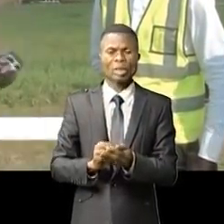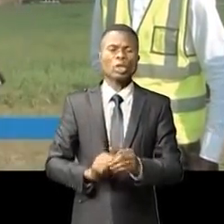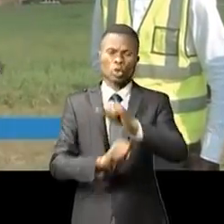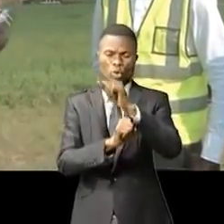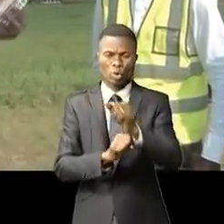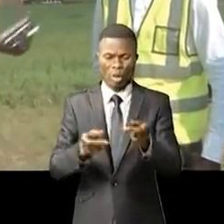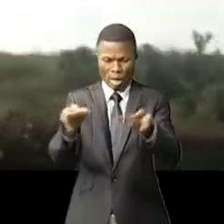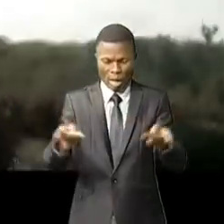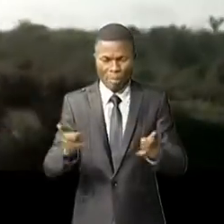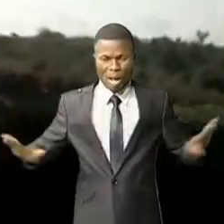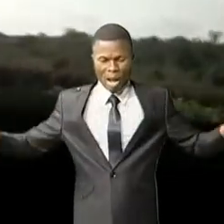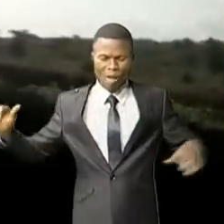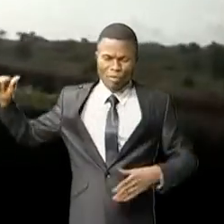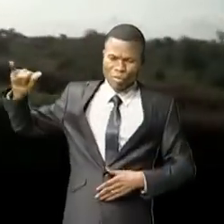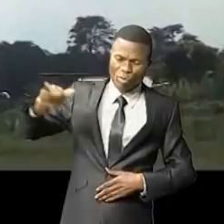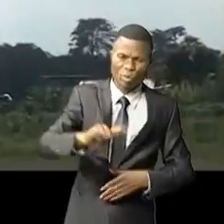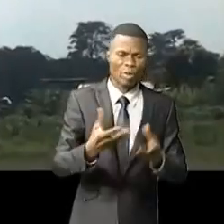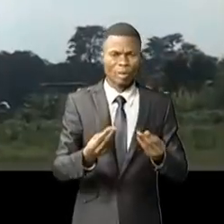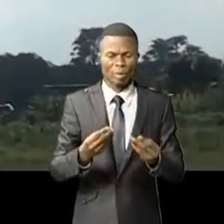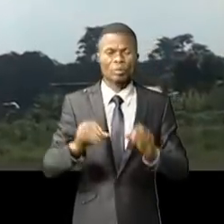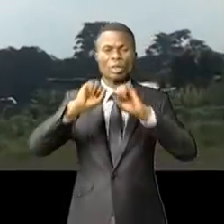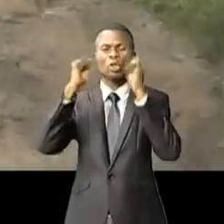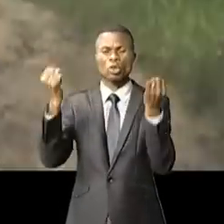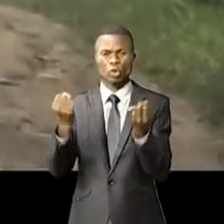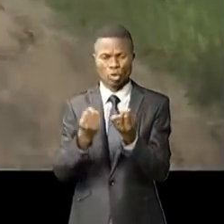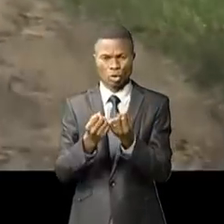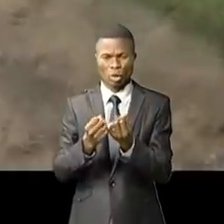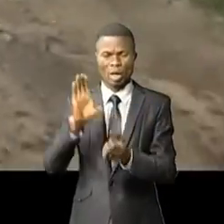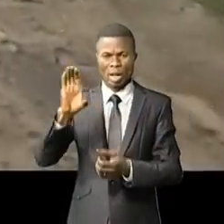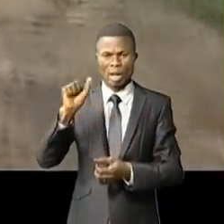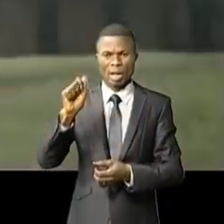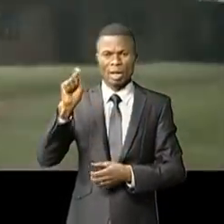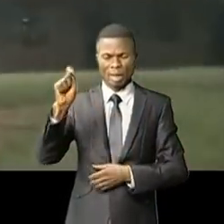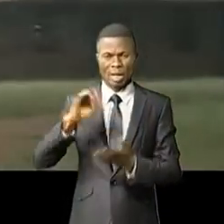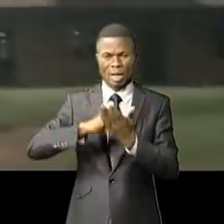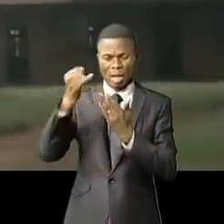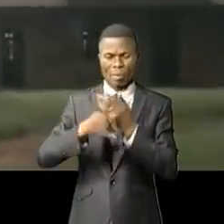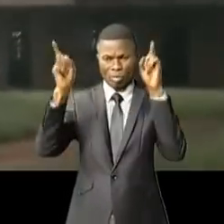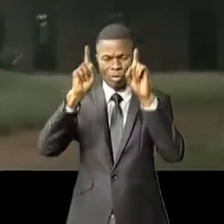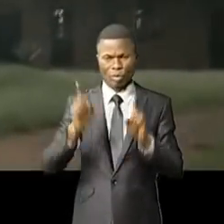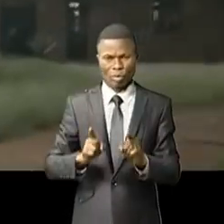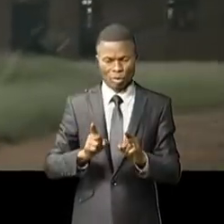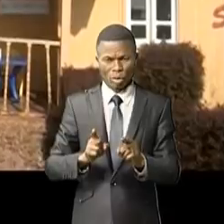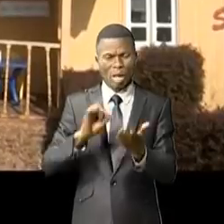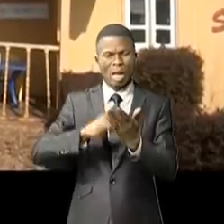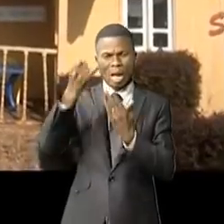piste, le tarmac. A noter que la firme panafricaine 4 Project Africa a un vaste programme en ce qui